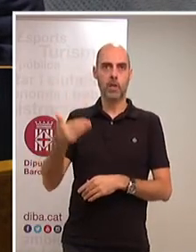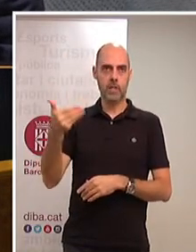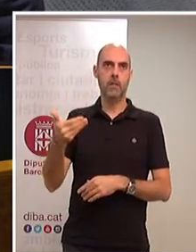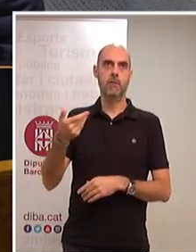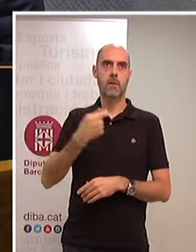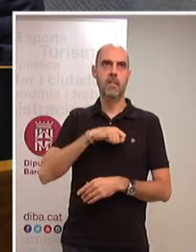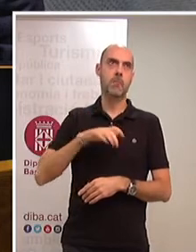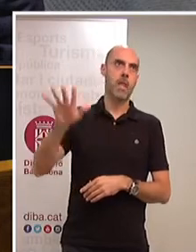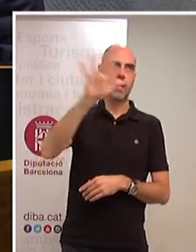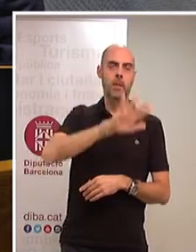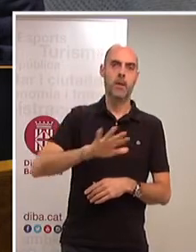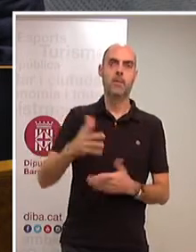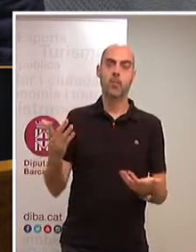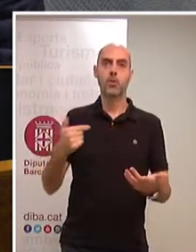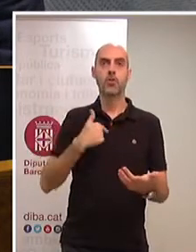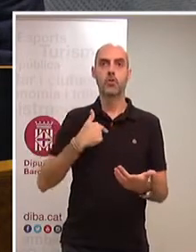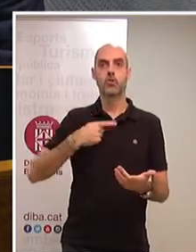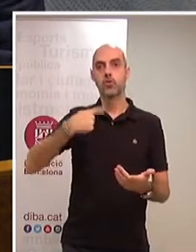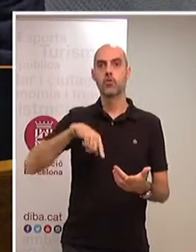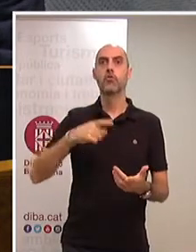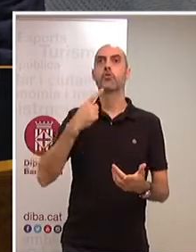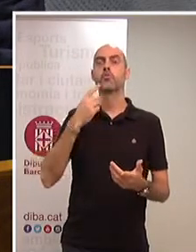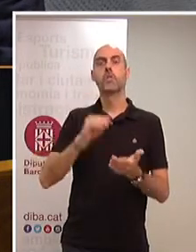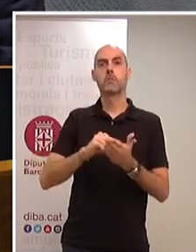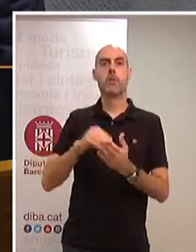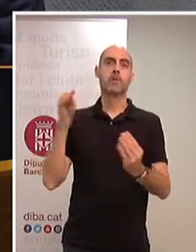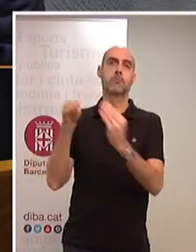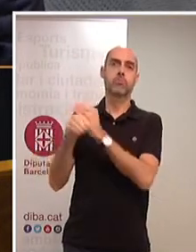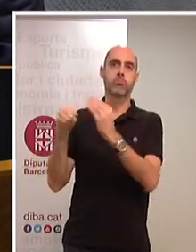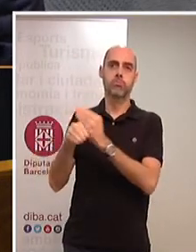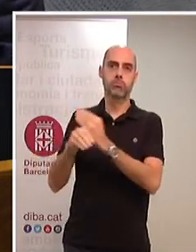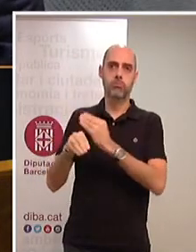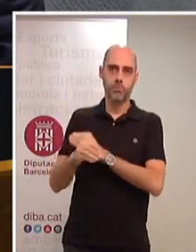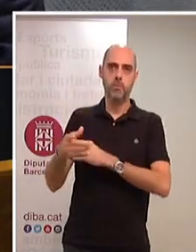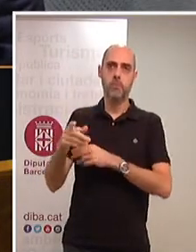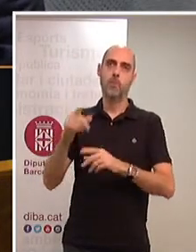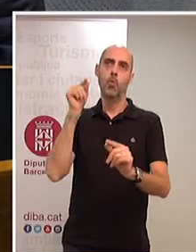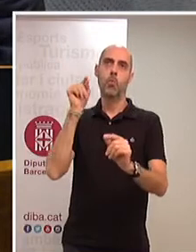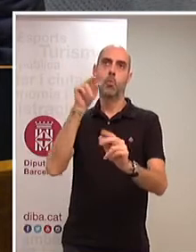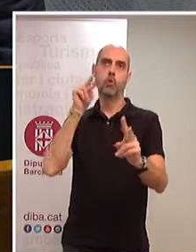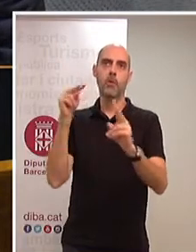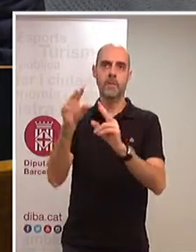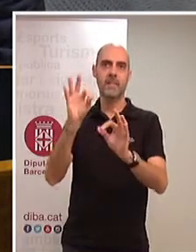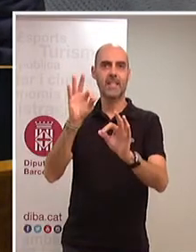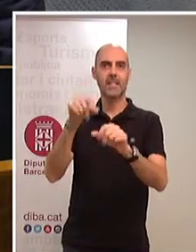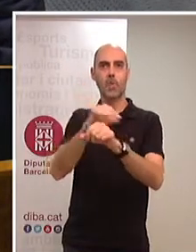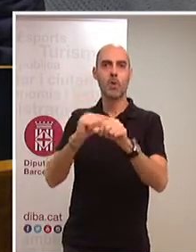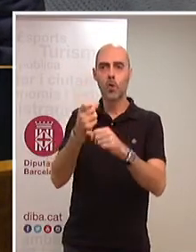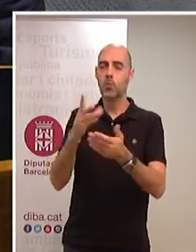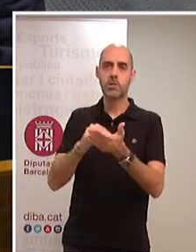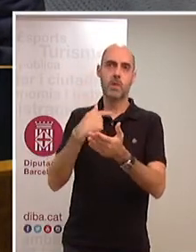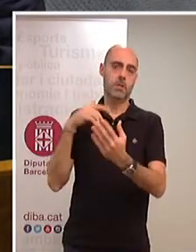Barcelona, i que, per tant, nosaltres, des de la discrepancia que hem tingut política i que hem estat molt crítics amb su gestió, no compartint molts